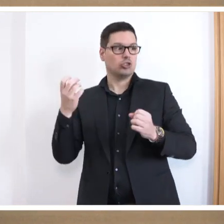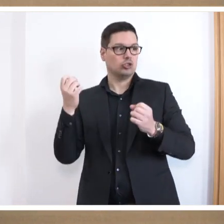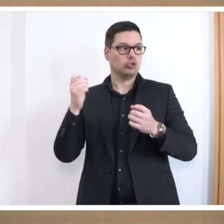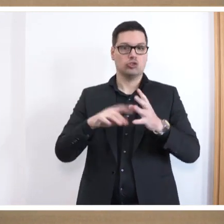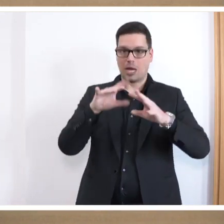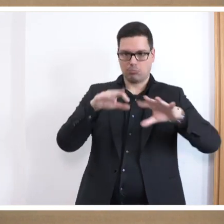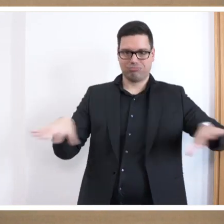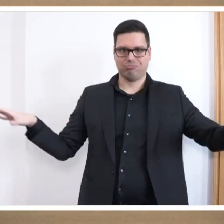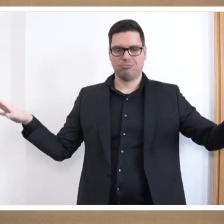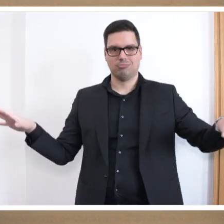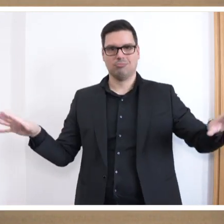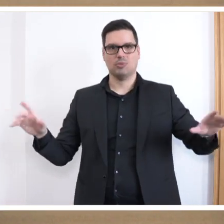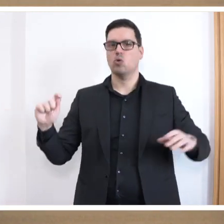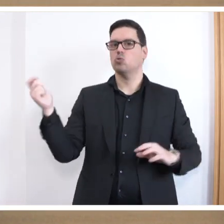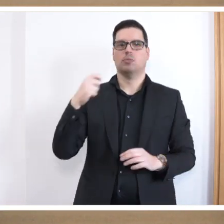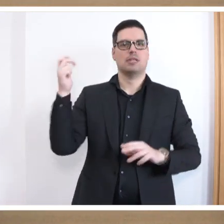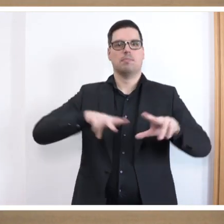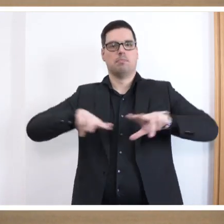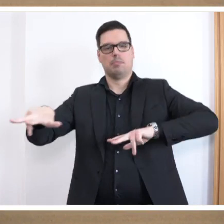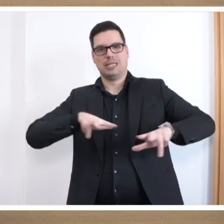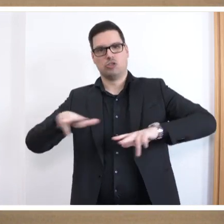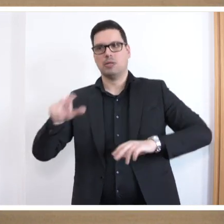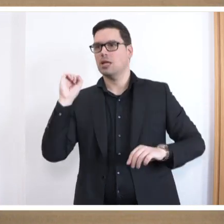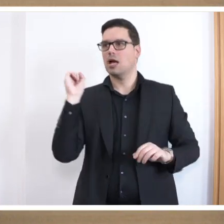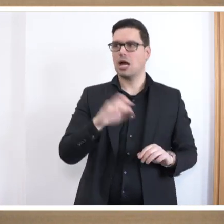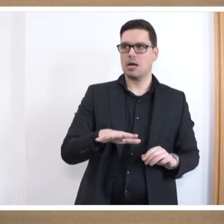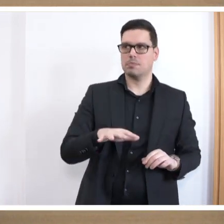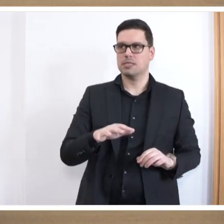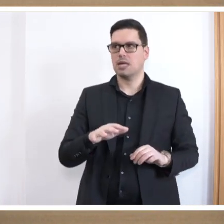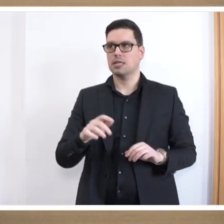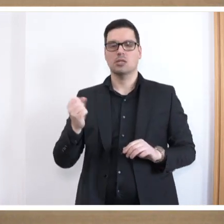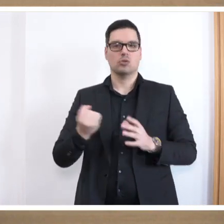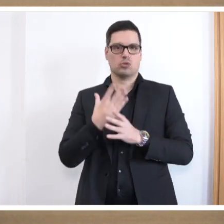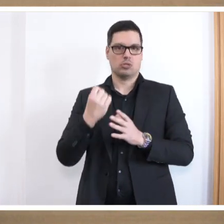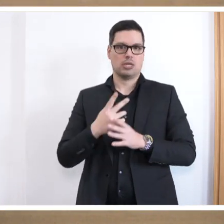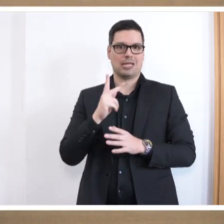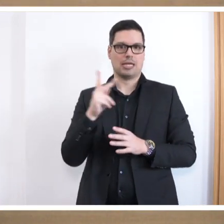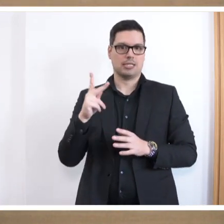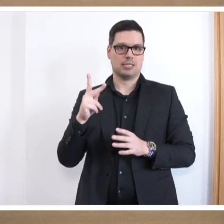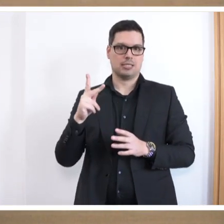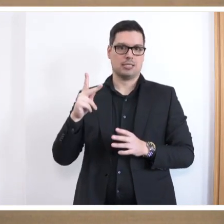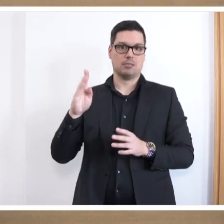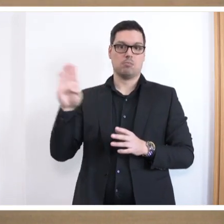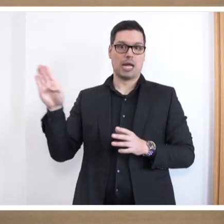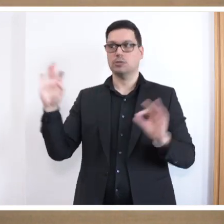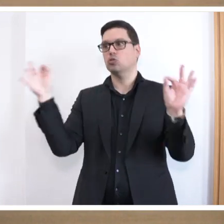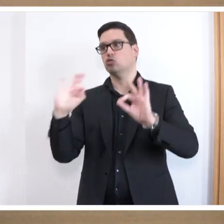wurde aber mit dem unprofessionellen Management rund um die Absage der Ausstellung der Künstlerin Candice Brice erst richtig groß.